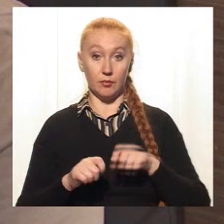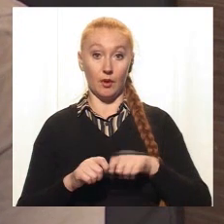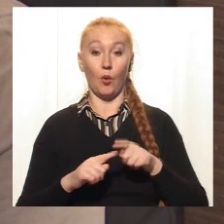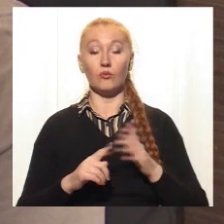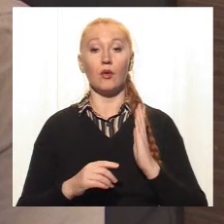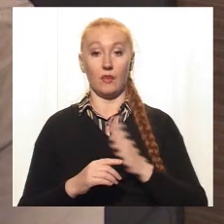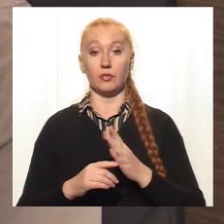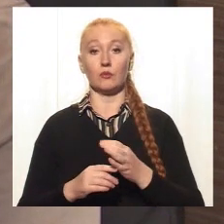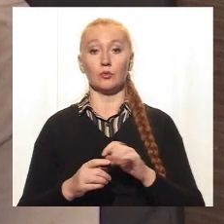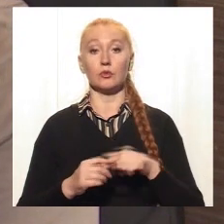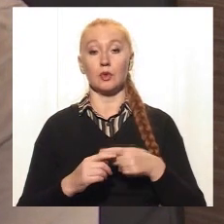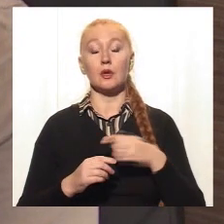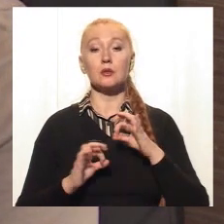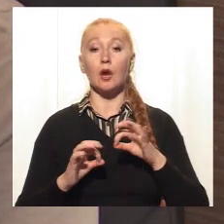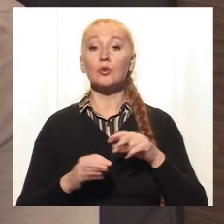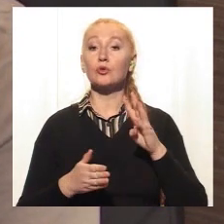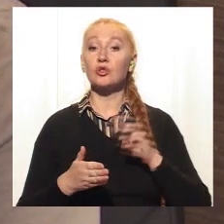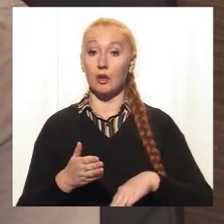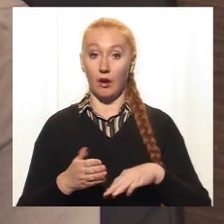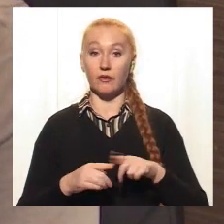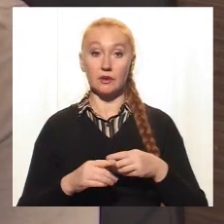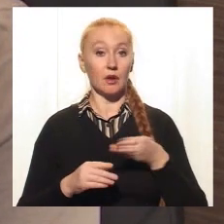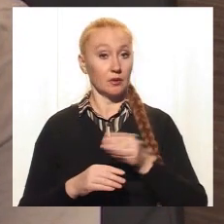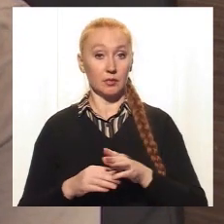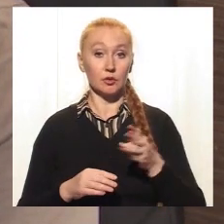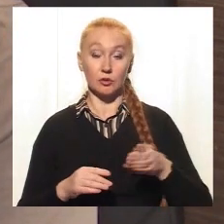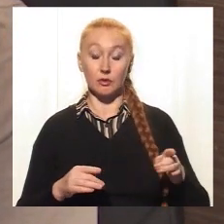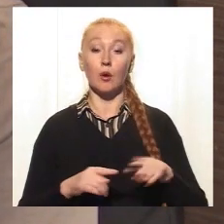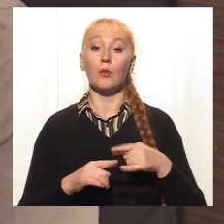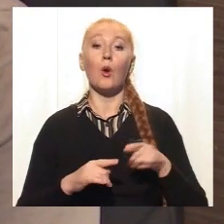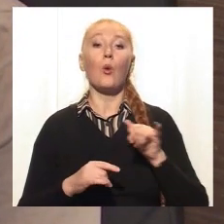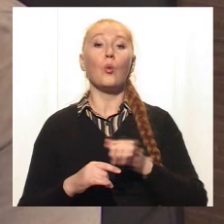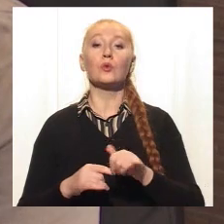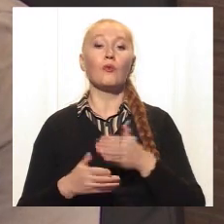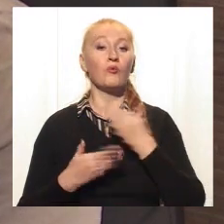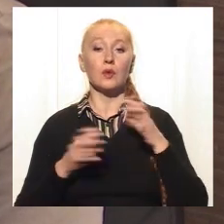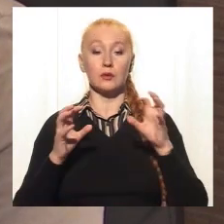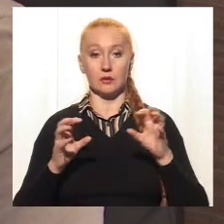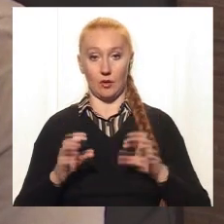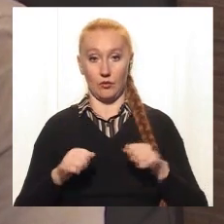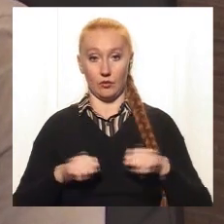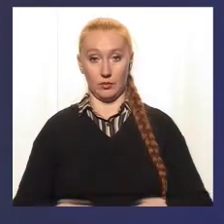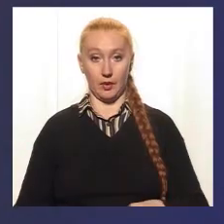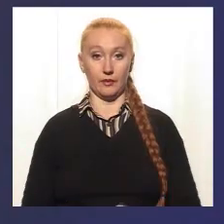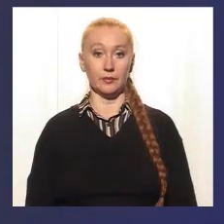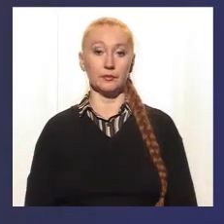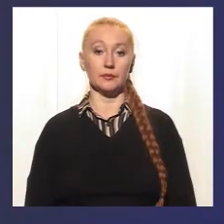напрямую скаже, що штрафувати за неуплату парковки він не буде, тому що у нього немає на цих законних основань.